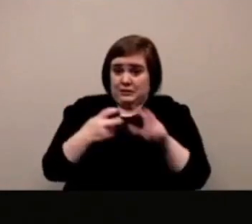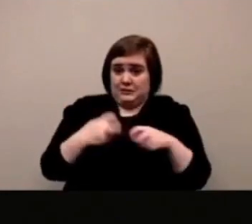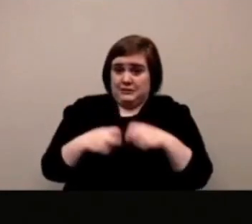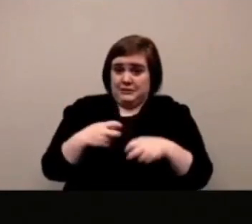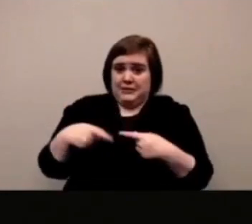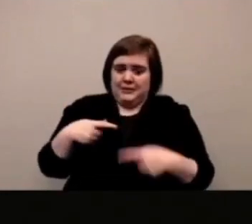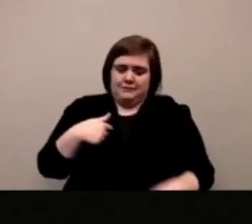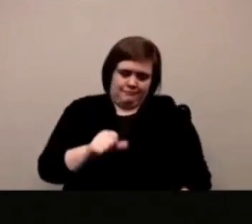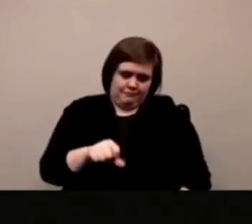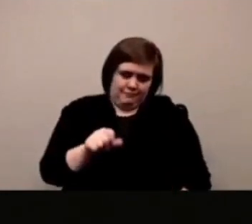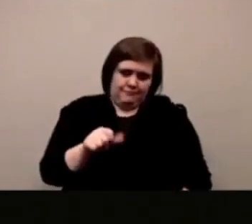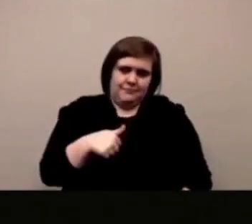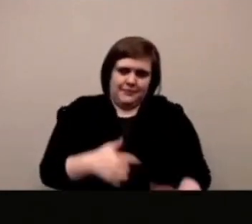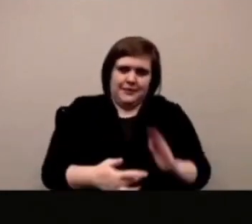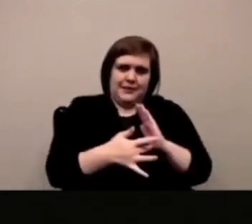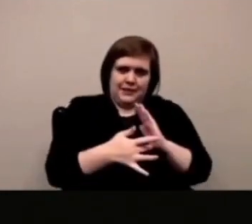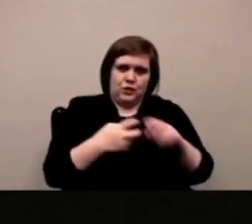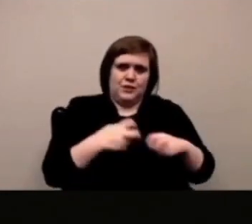stracolab